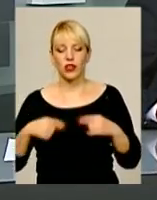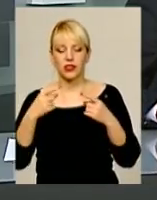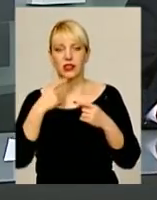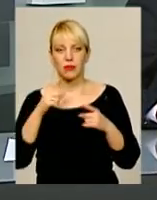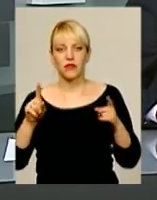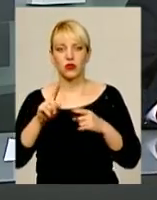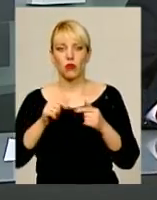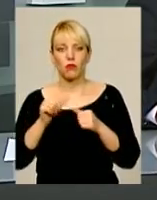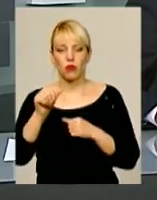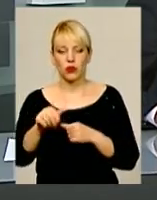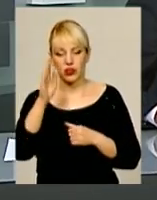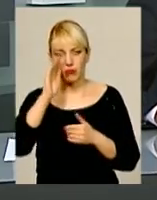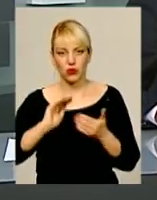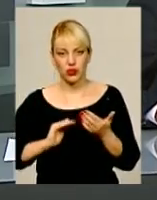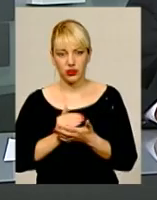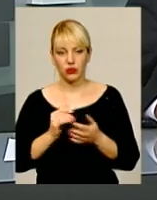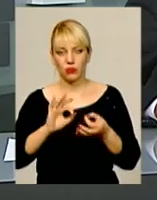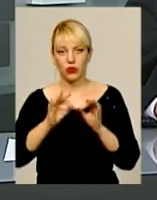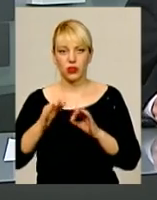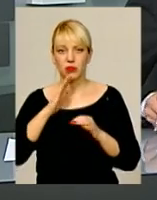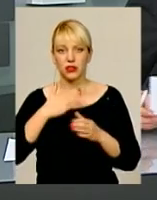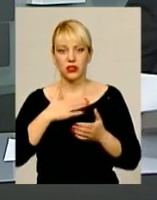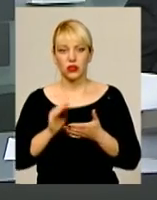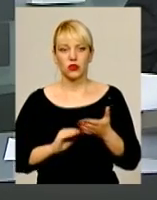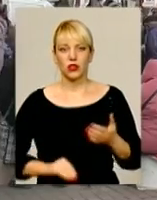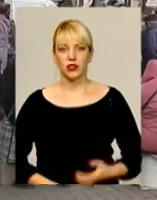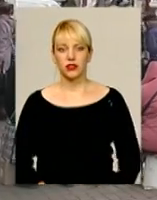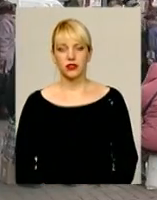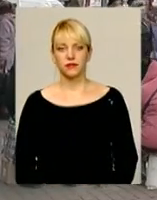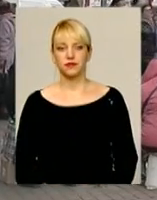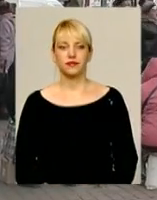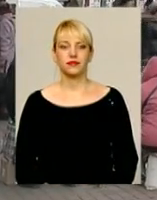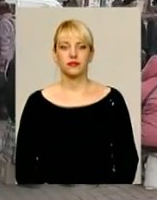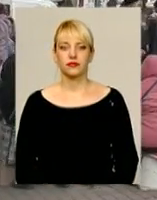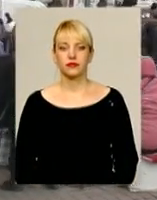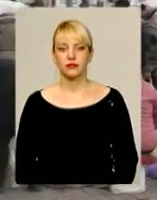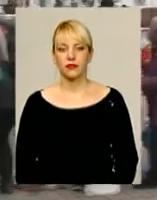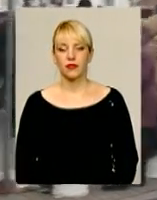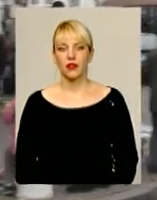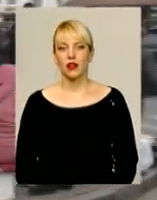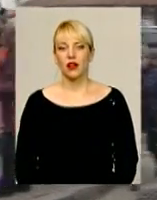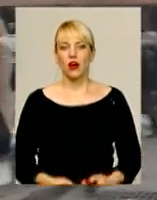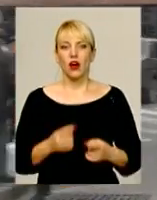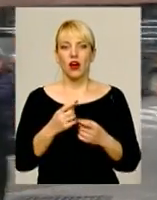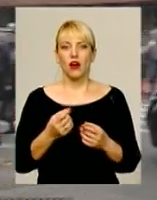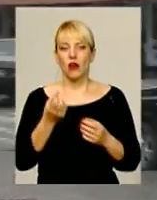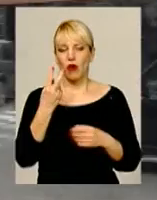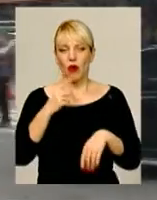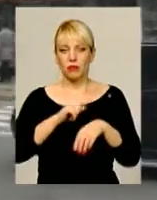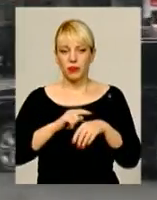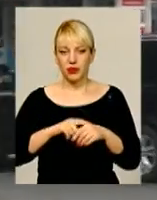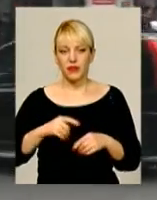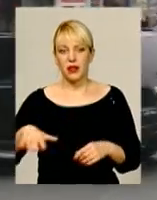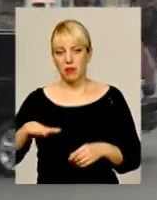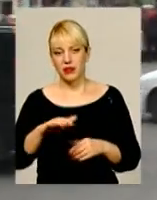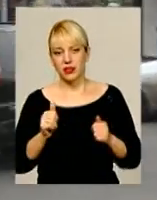поза політикою. З подробицями наші журналісти. О півдні майданчик поблизу Хмельницького